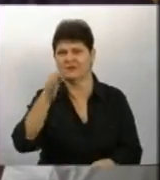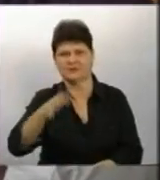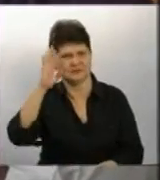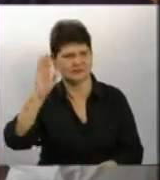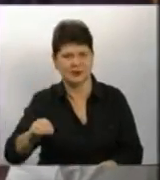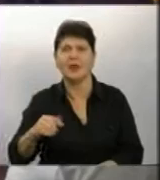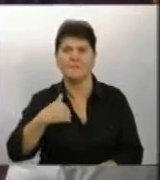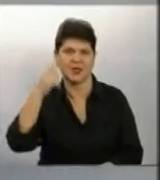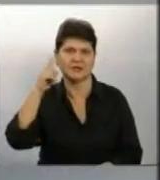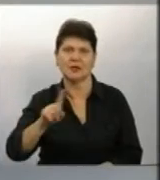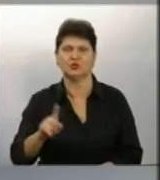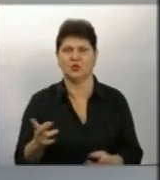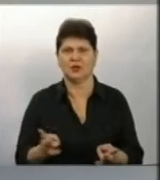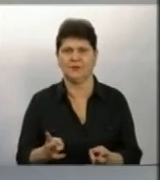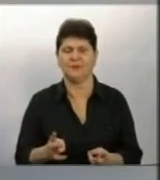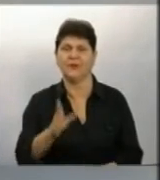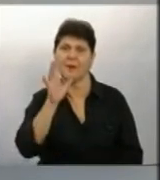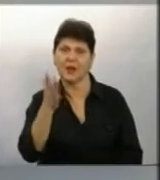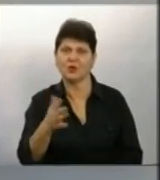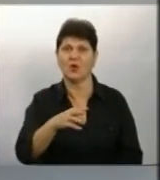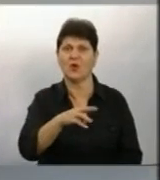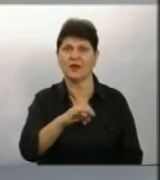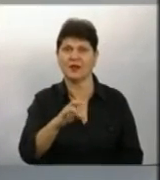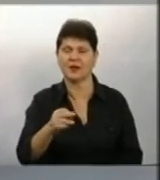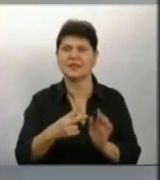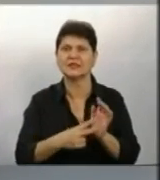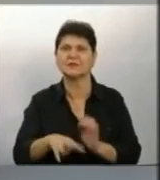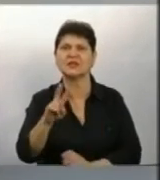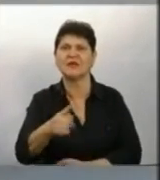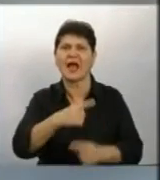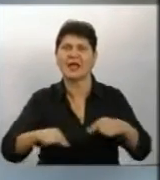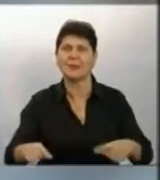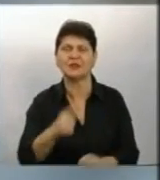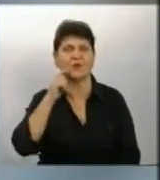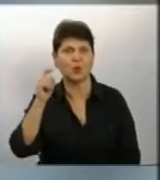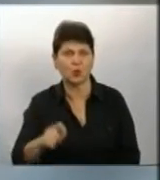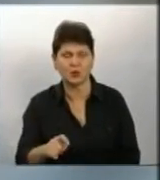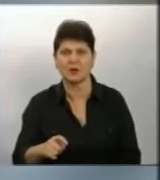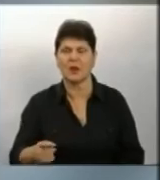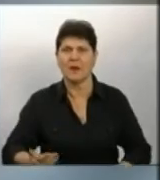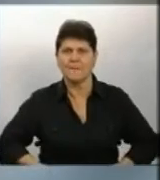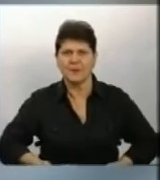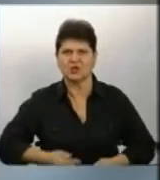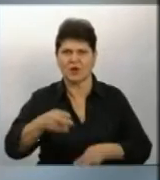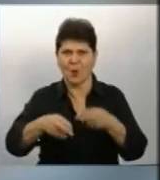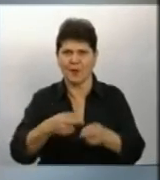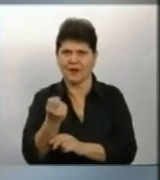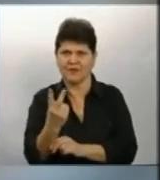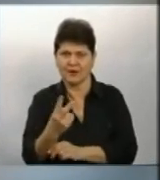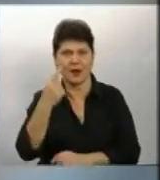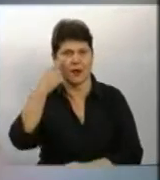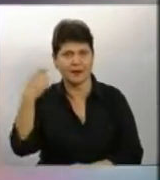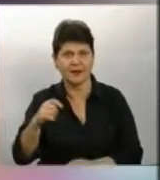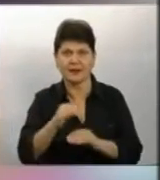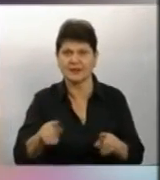ми знаємо, що треба і все» За п'ять років Нікіта пройшов 72 реабілітації в Україні, а пережив 12 операцій Про те, що в Китаї